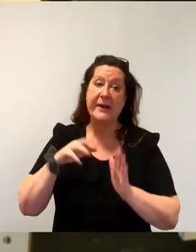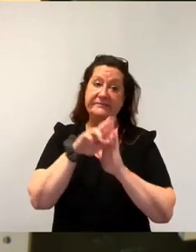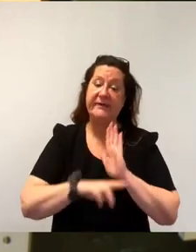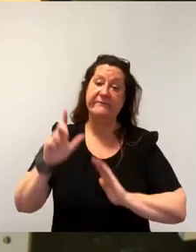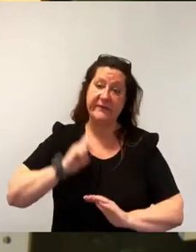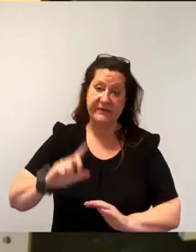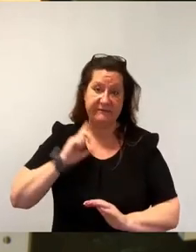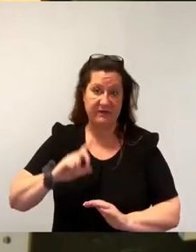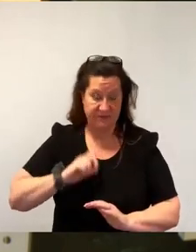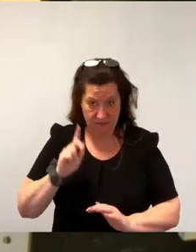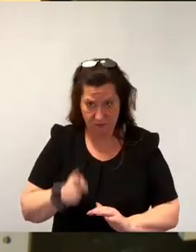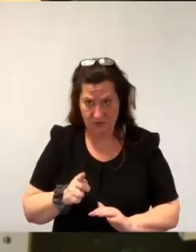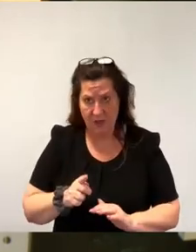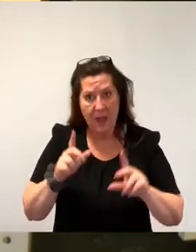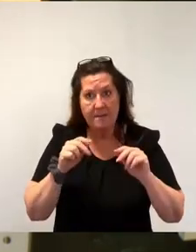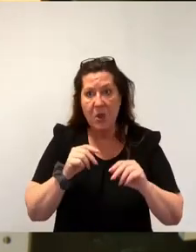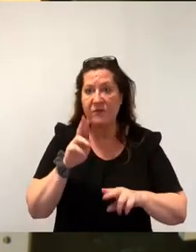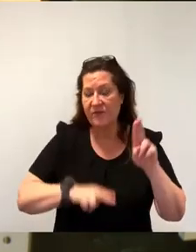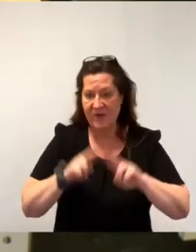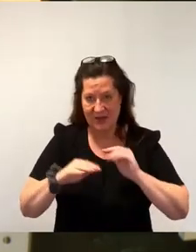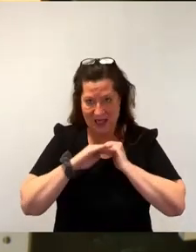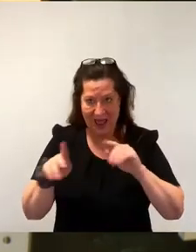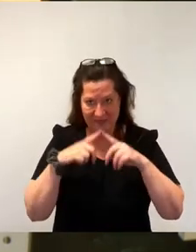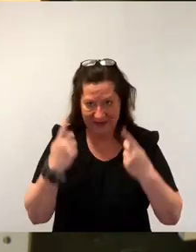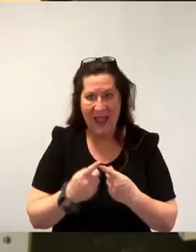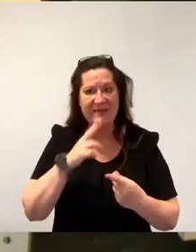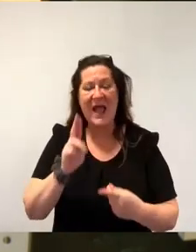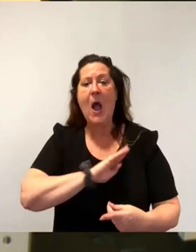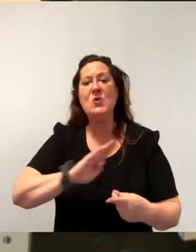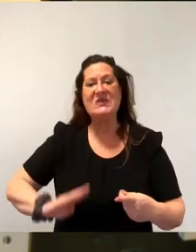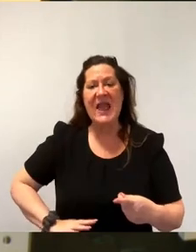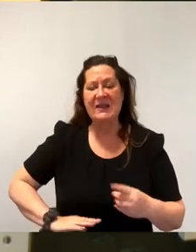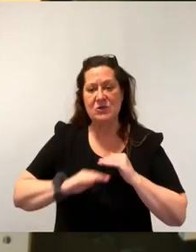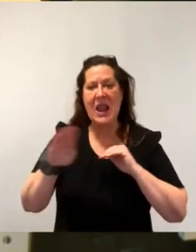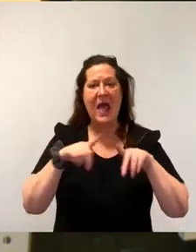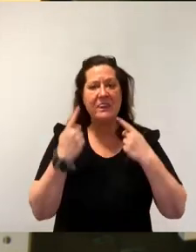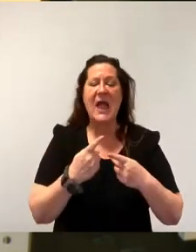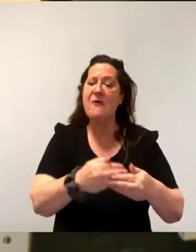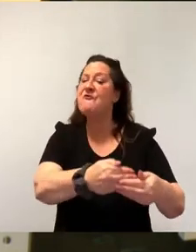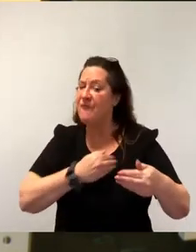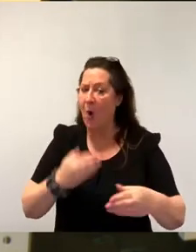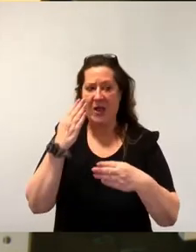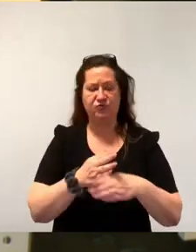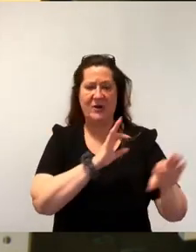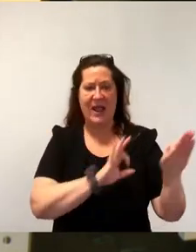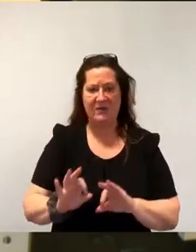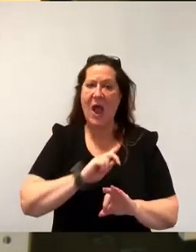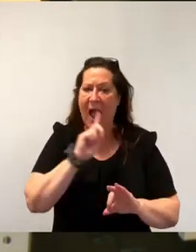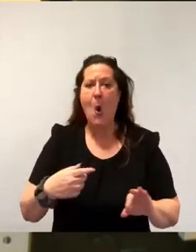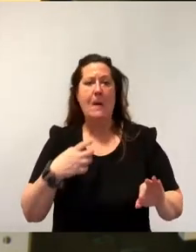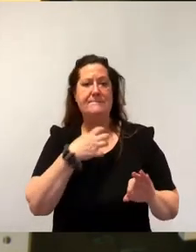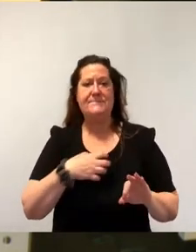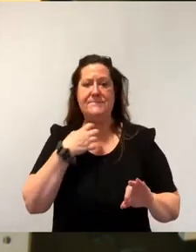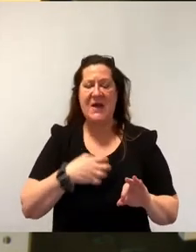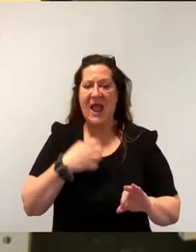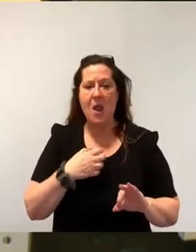etliche Landkreise, auch sächsische, zur früheren Einführung entschlossen. Auch Bayern ist hier beispielhaft vorangegangen und hat dazu